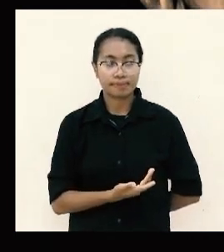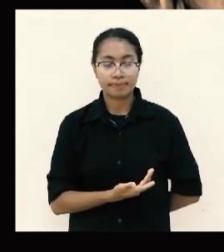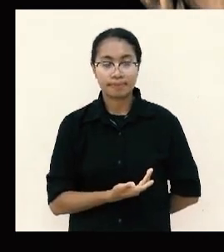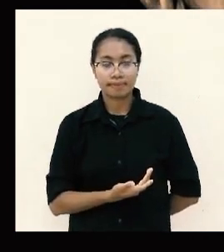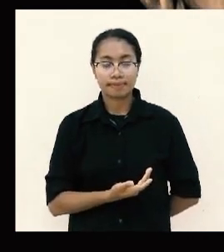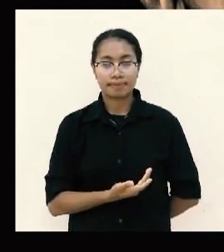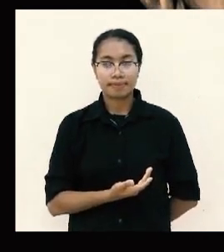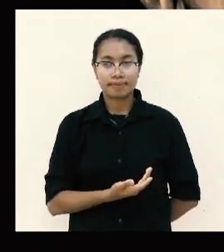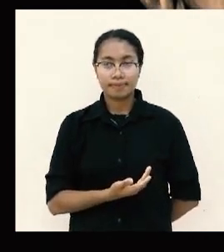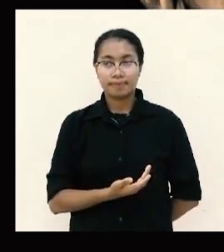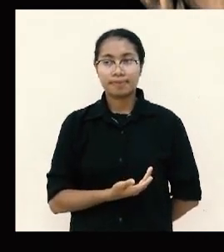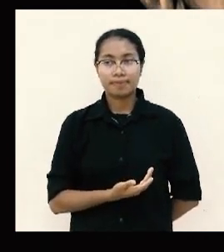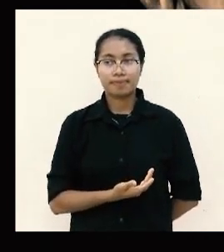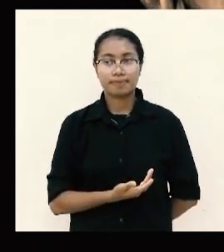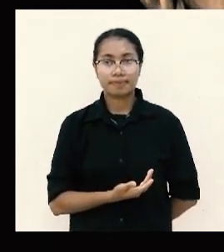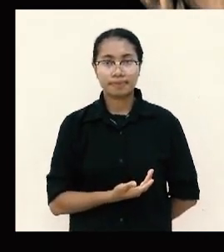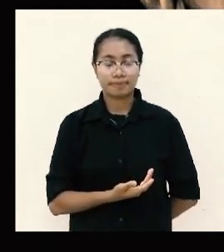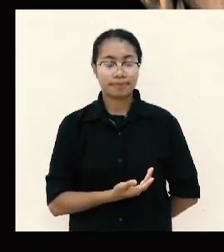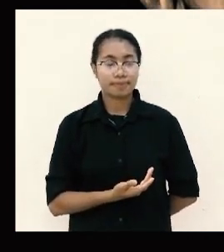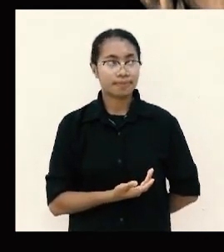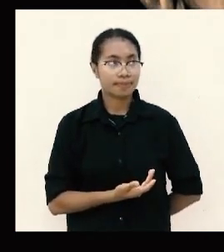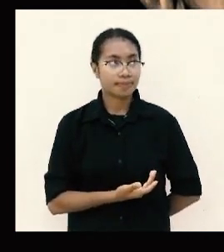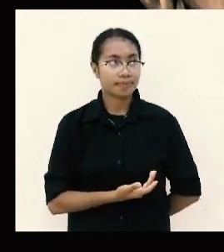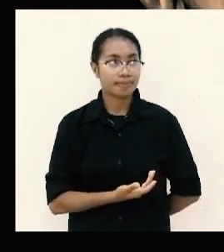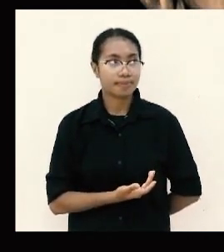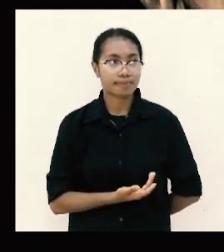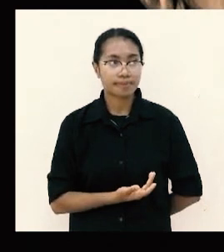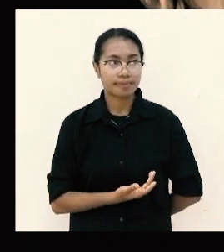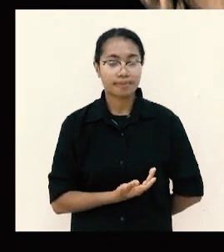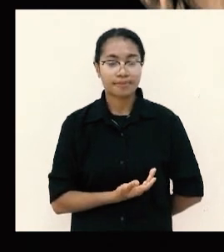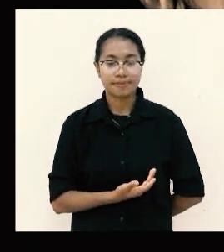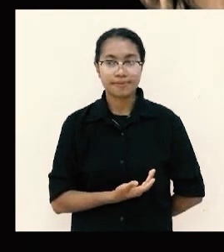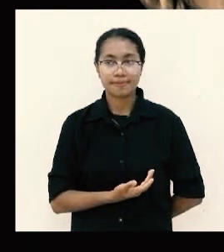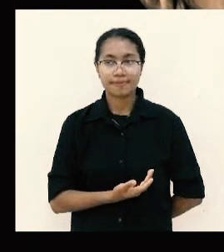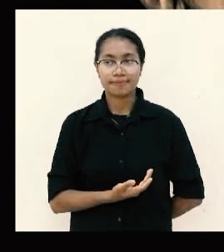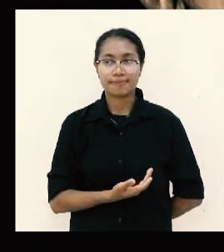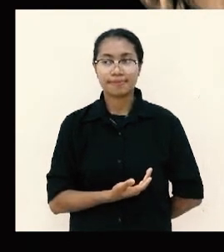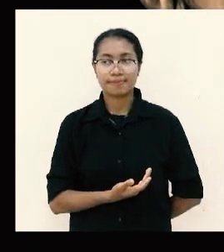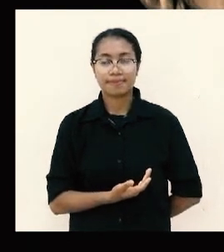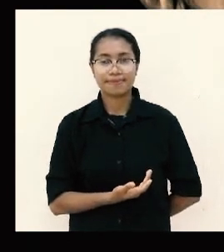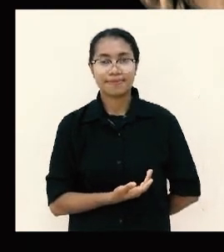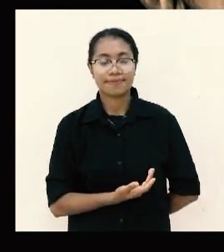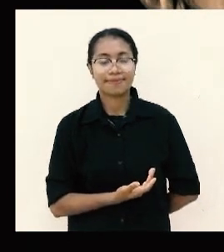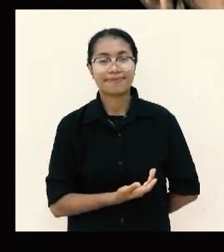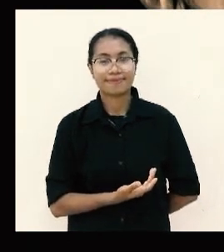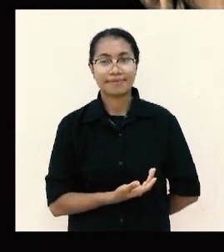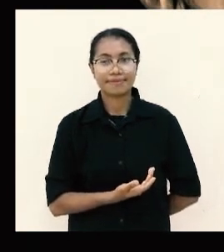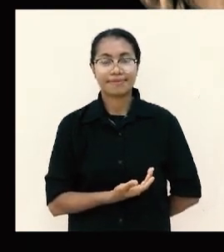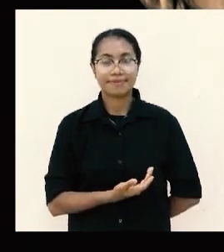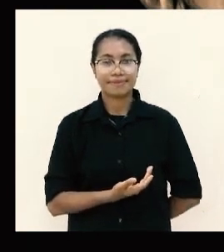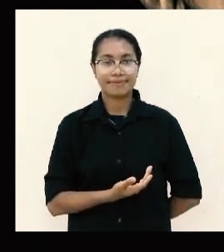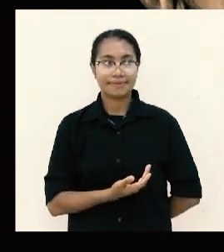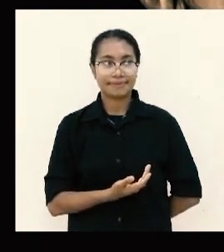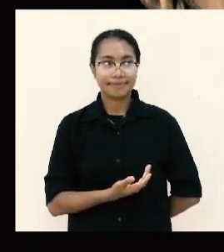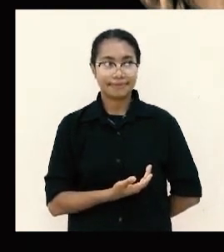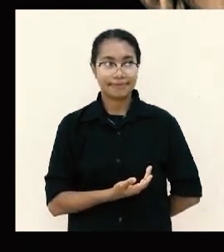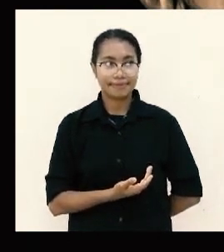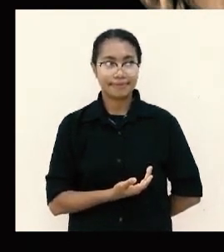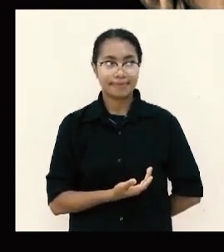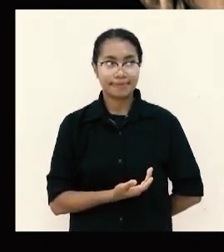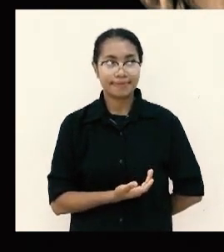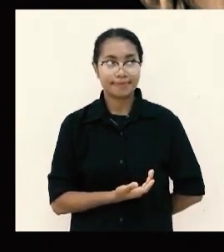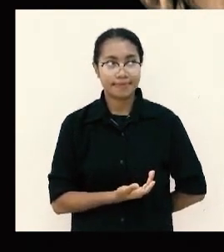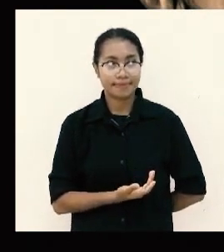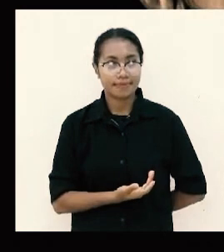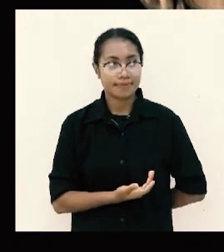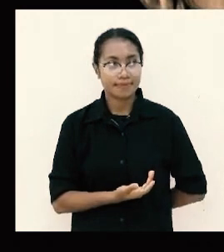sejak itu ia diagungkan oleh semua bangsa tapi Hizkiah tidak berterima kasih atas kebaikan yang ditunjukkan